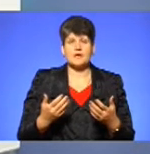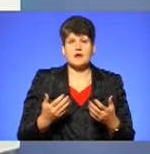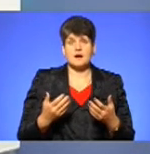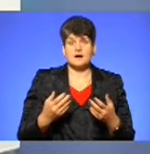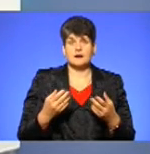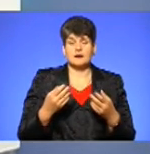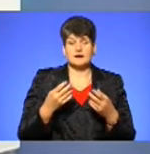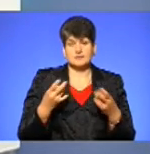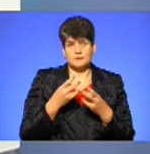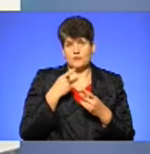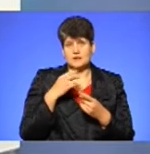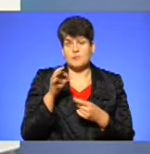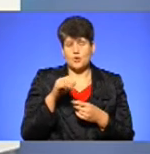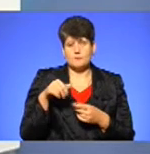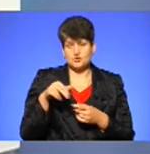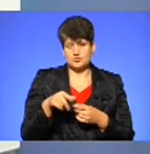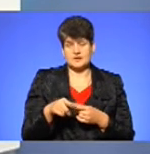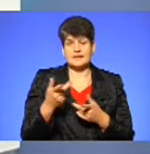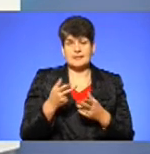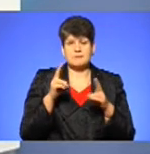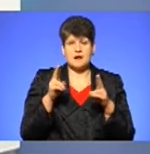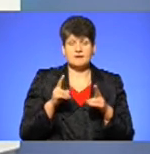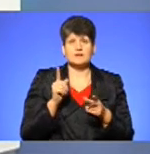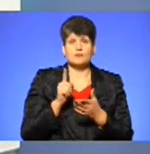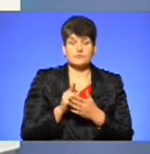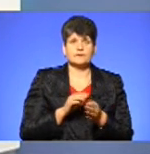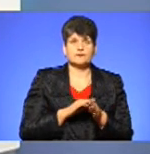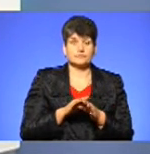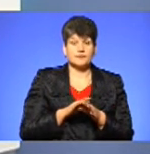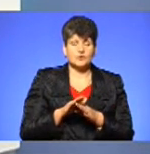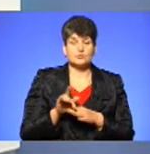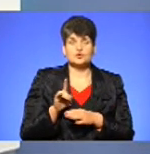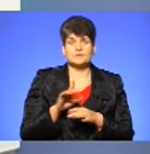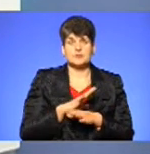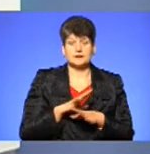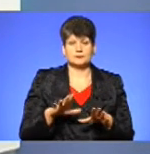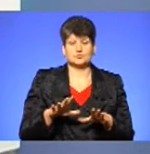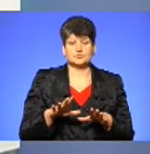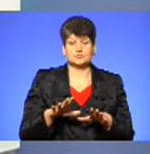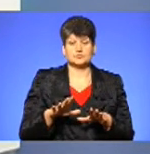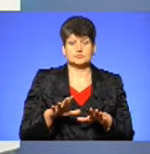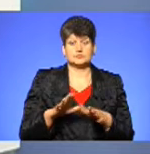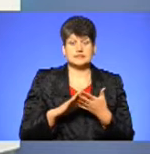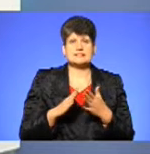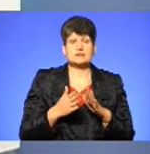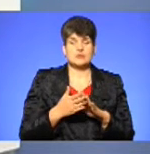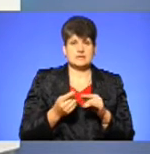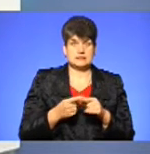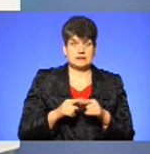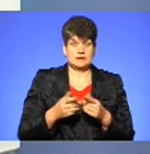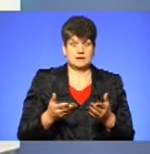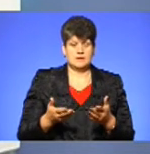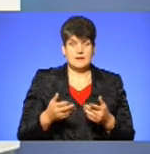і не оминути пішоходів. Які правила вони повинні дотримуватись, щоб не сталося ситуації з такими інколи летальними наслідками?